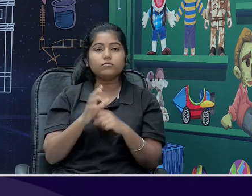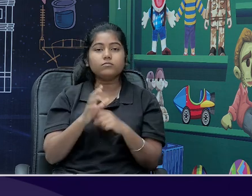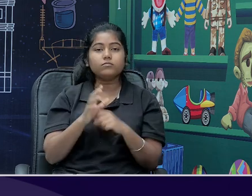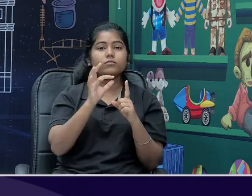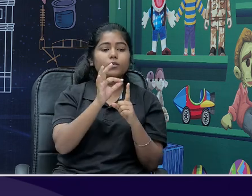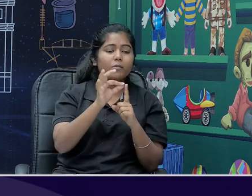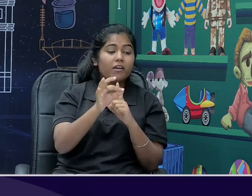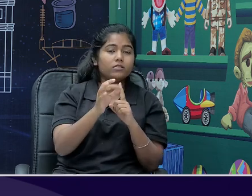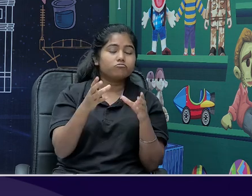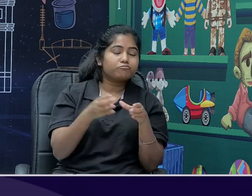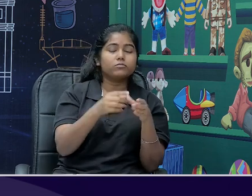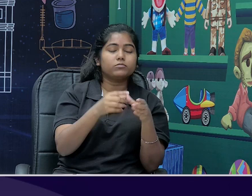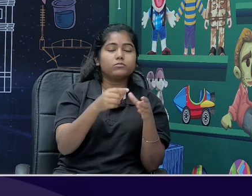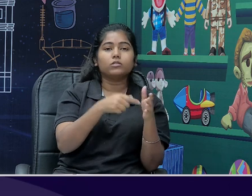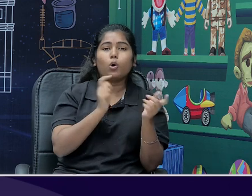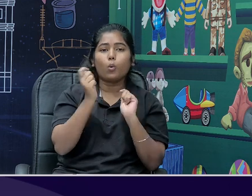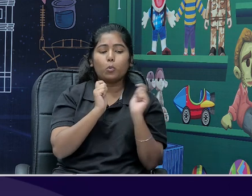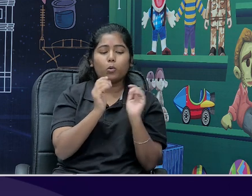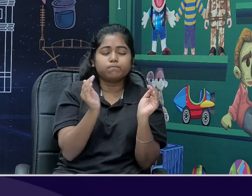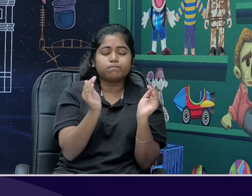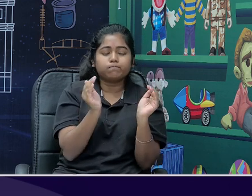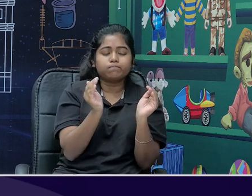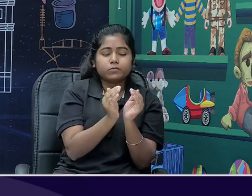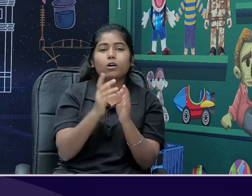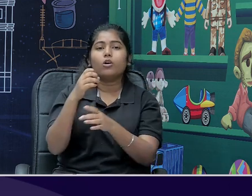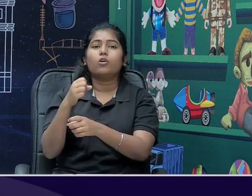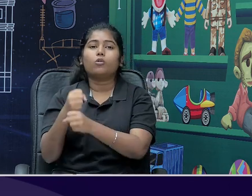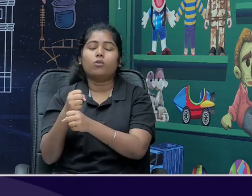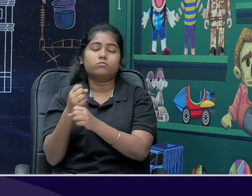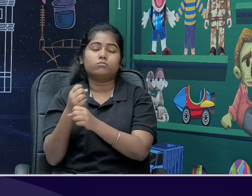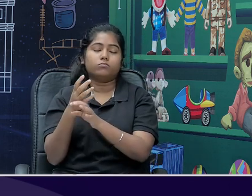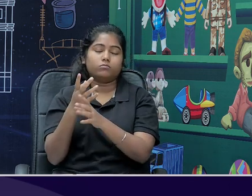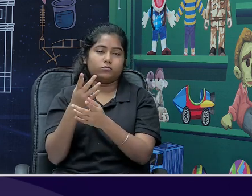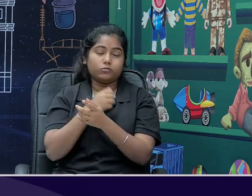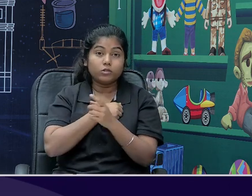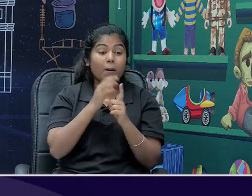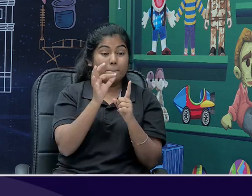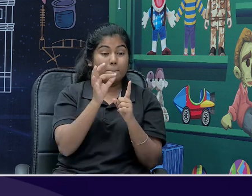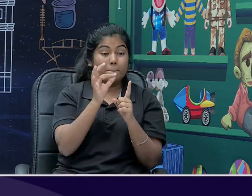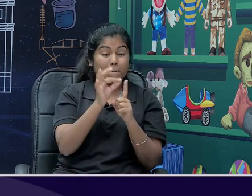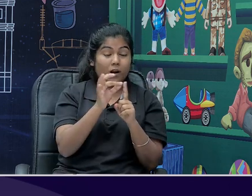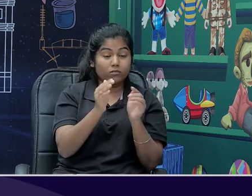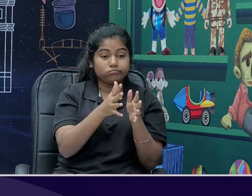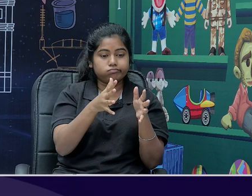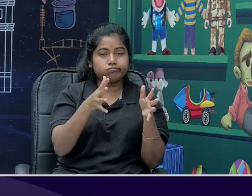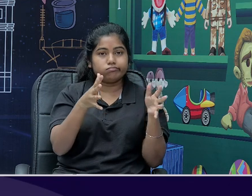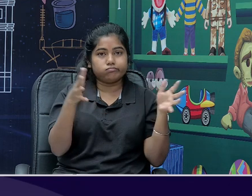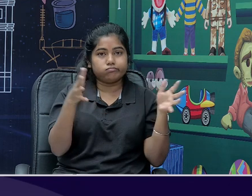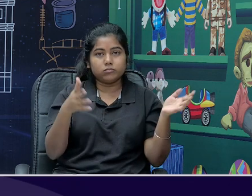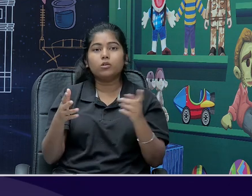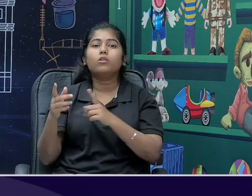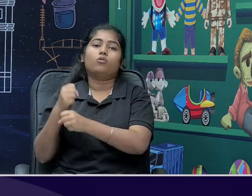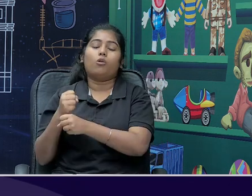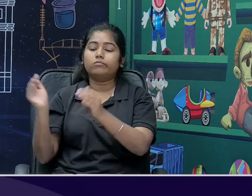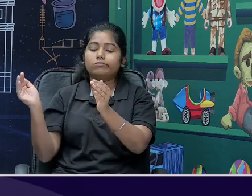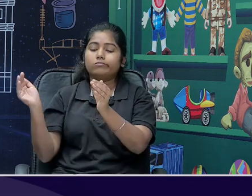role अभी श्रिंक हो रहा है, और private sector का expand हो रहा है, तो public sector का role अज अधर तक सीमित रह गया